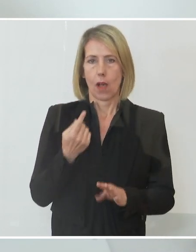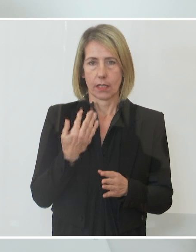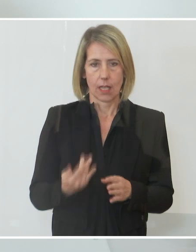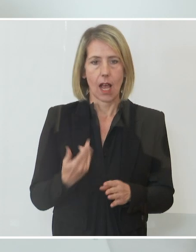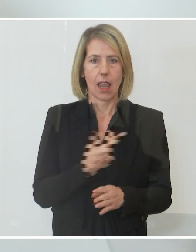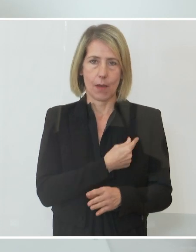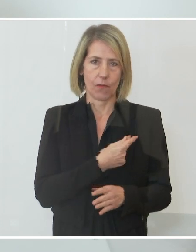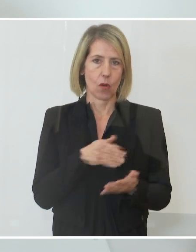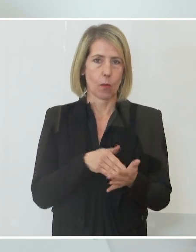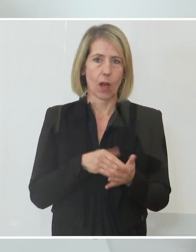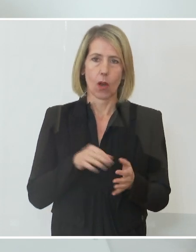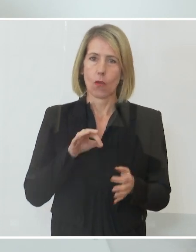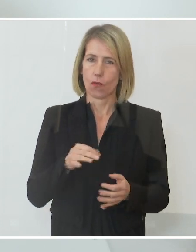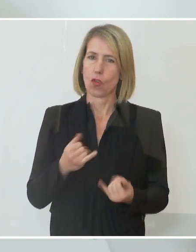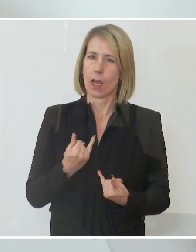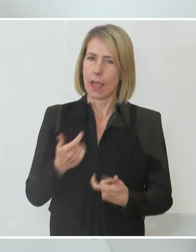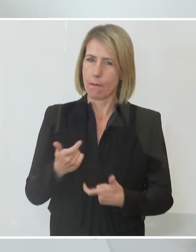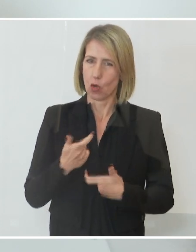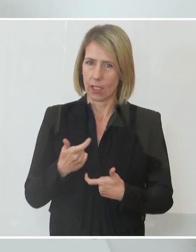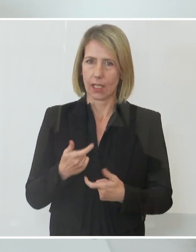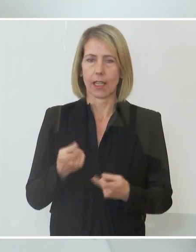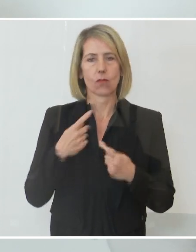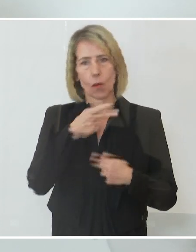um die Immunität in der Bevölkerung zu erhöhen.